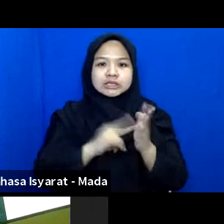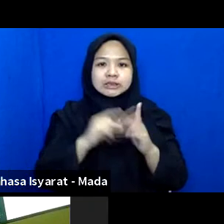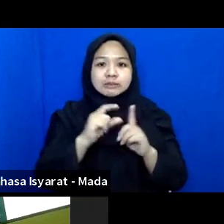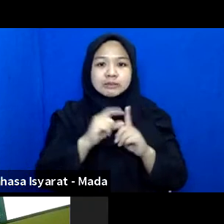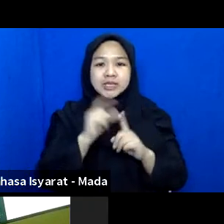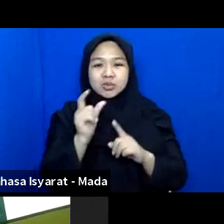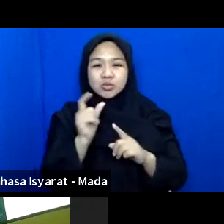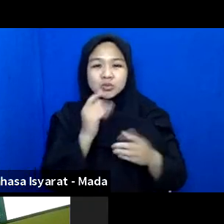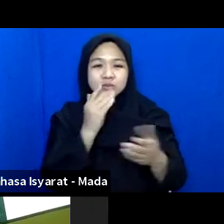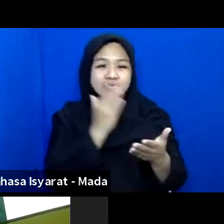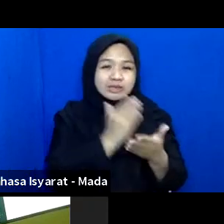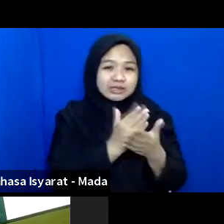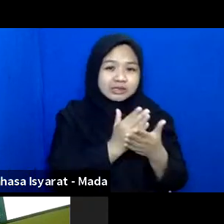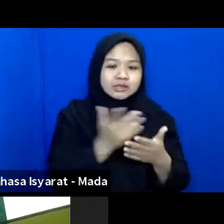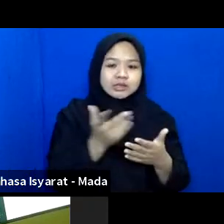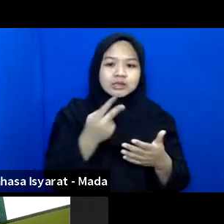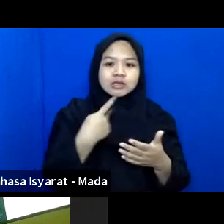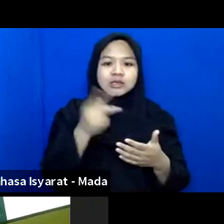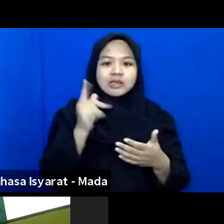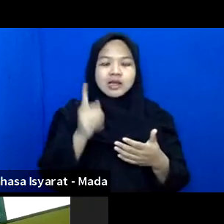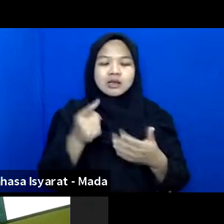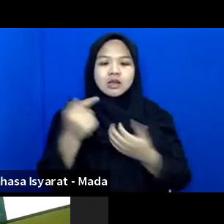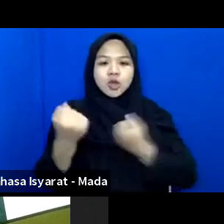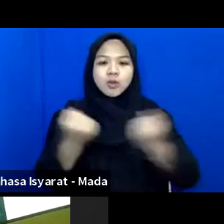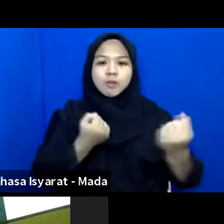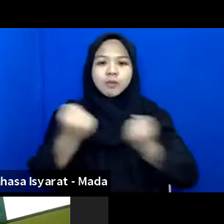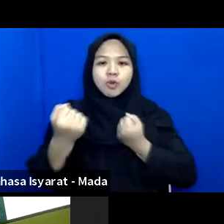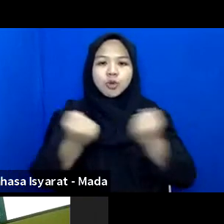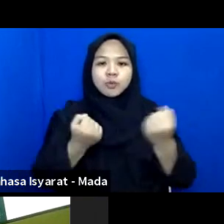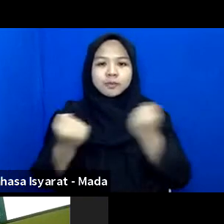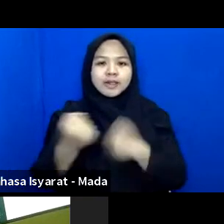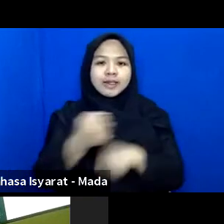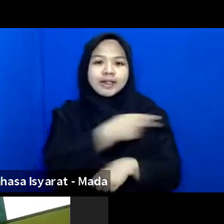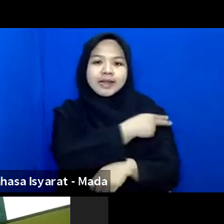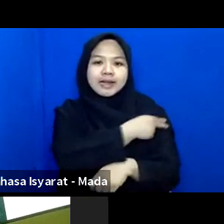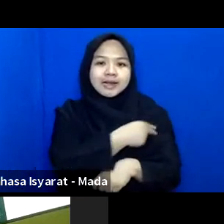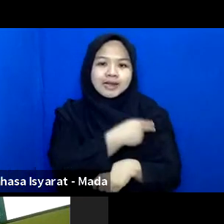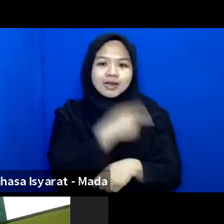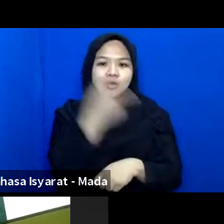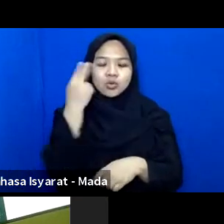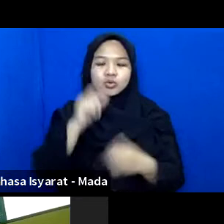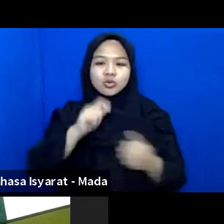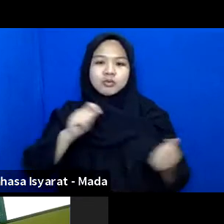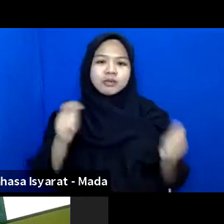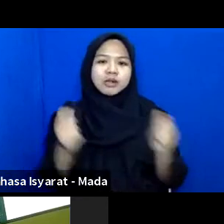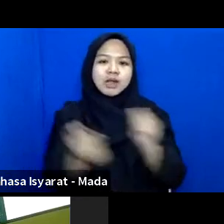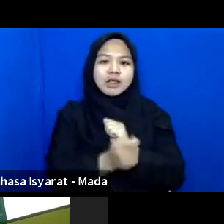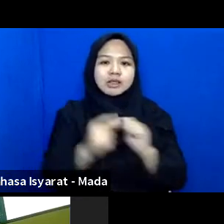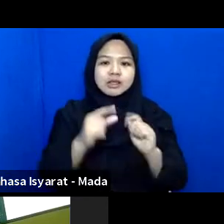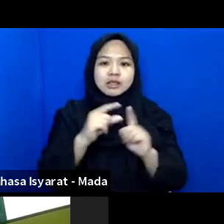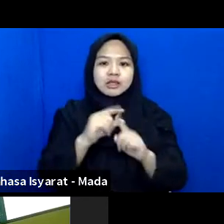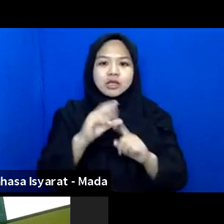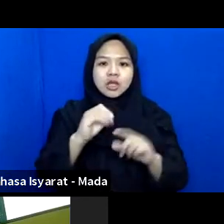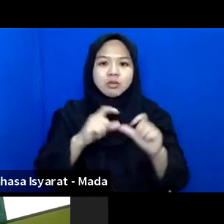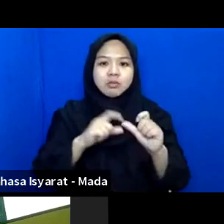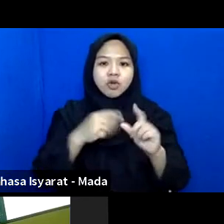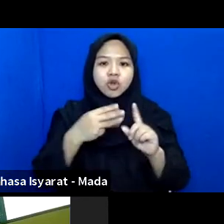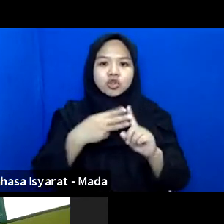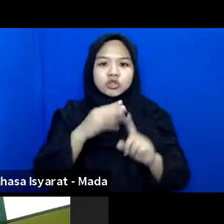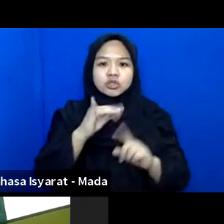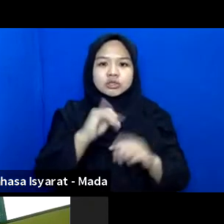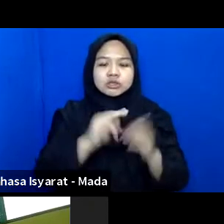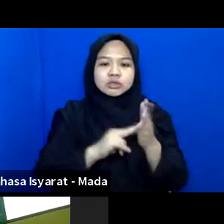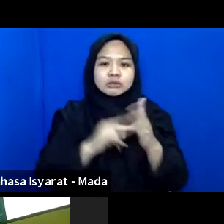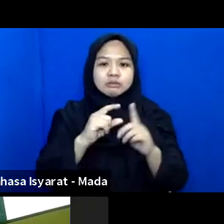Kita Adakan Dengan Mobil Klinik Sebagai Pengganti Posbindu Itu Mungkin Yang Bisa